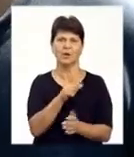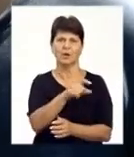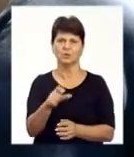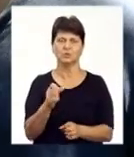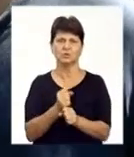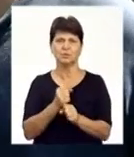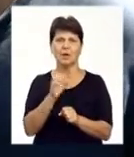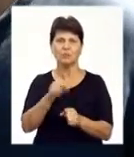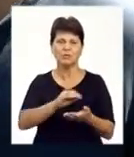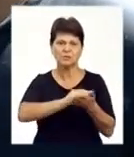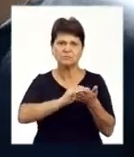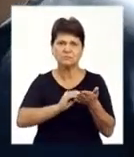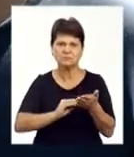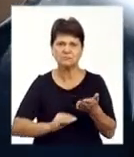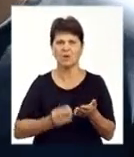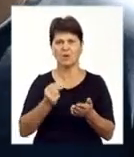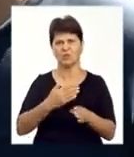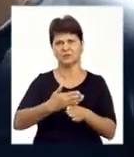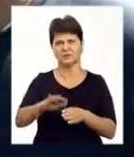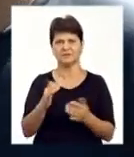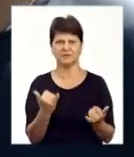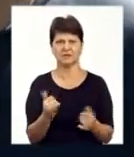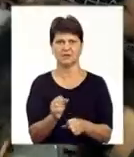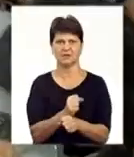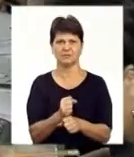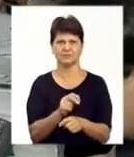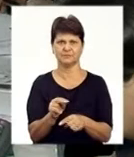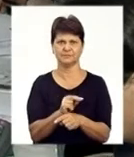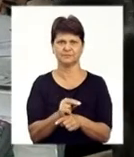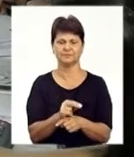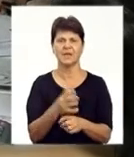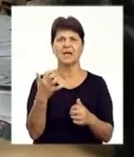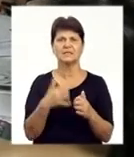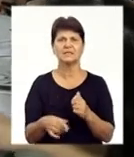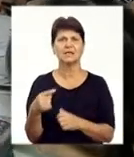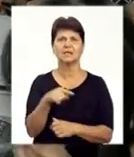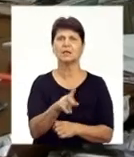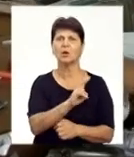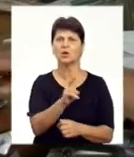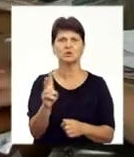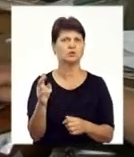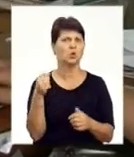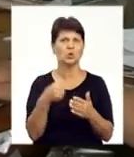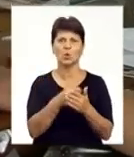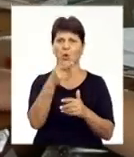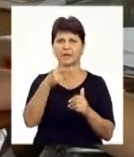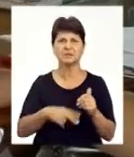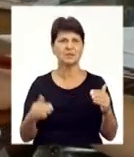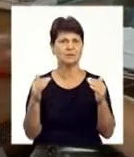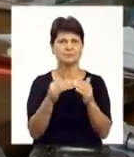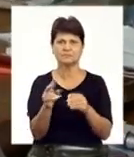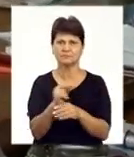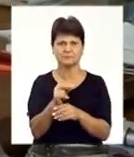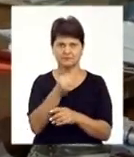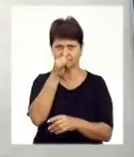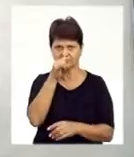ми описуємо, і їм вже дають кошти на те, щоб вони зараз зробили ці роботи. Серед тих, хто не до кінця підлетав хату, і Микола Гуменчук. Чоловік